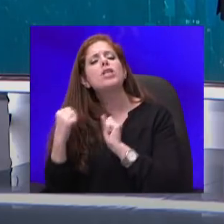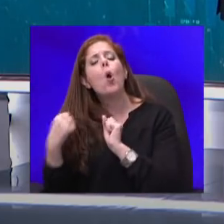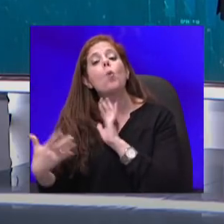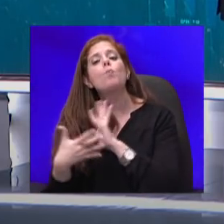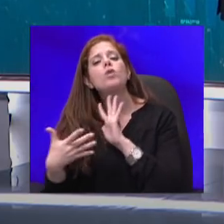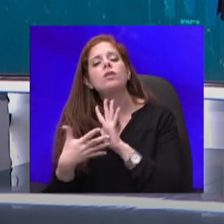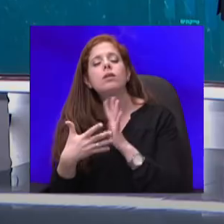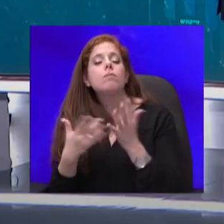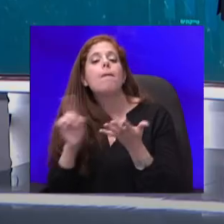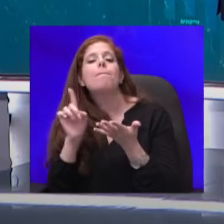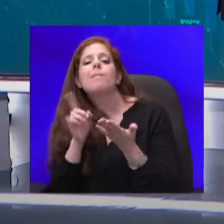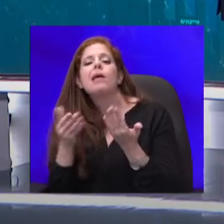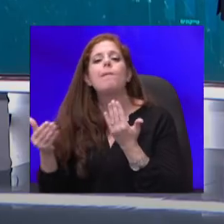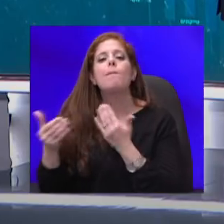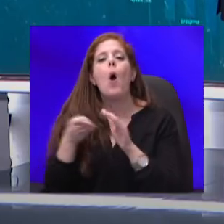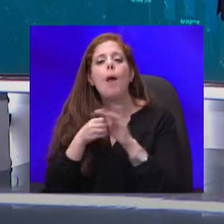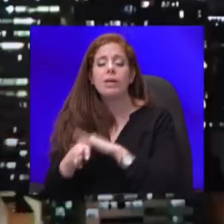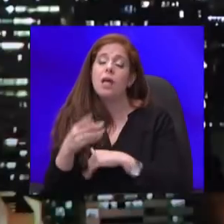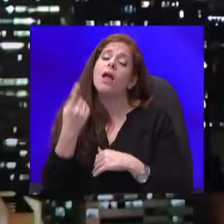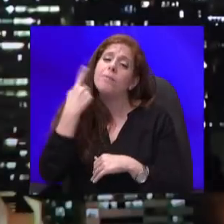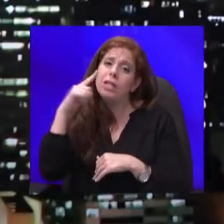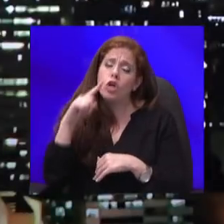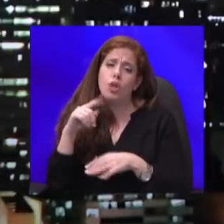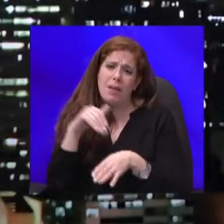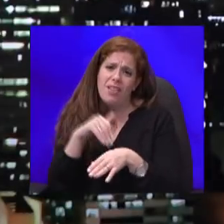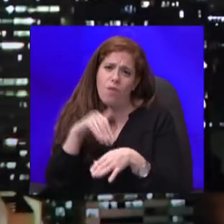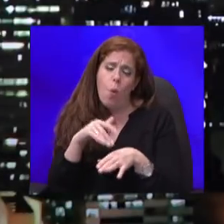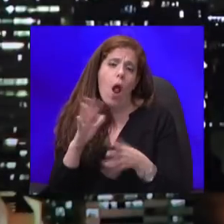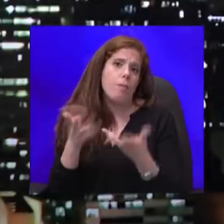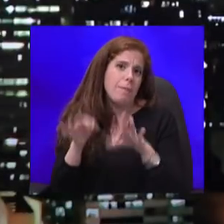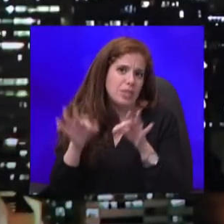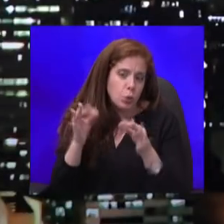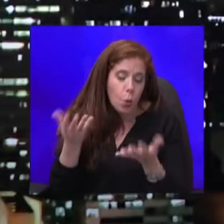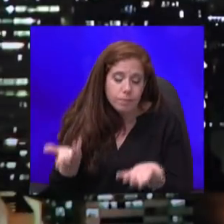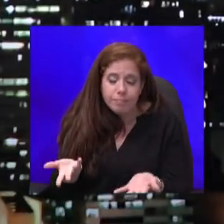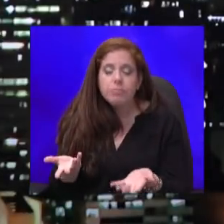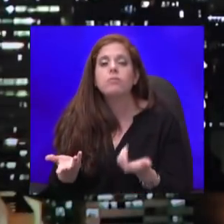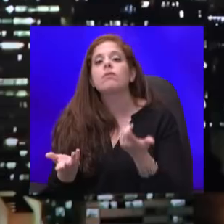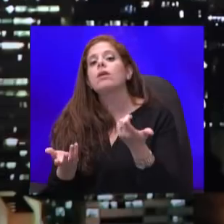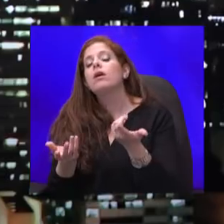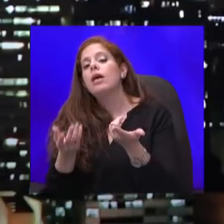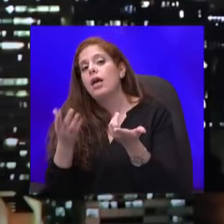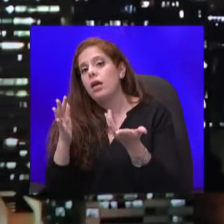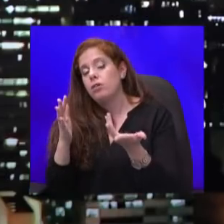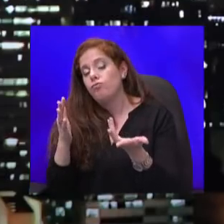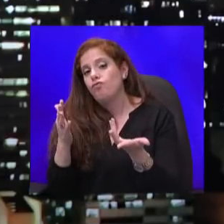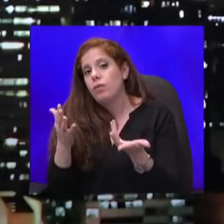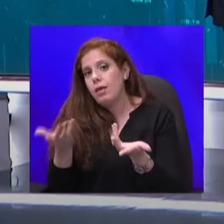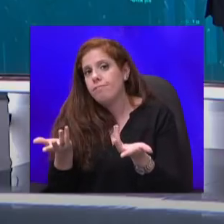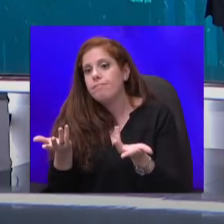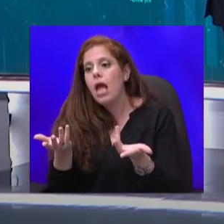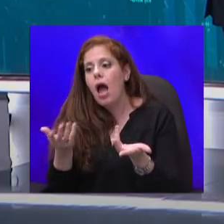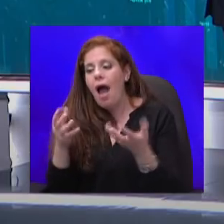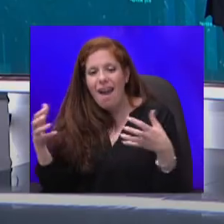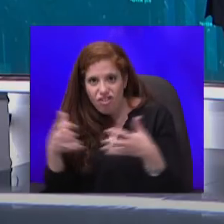ידווחו בזמן הקרוב, על הממצאים או ממצאי ביניים, של מה שהם מצאו עד עכשיו. החברה וההנהלה